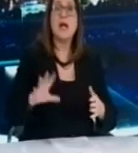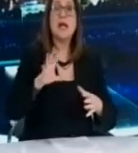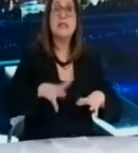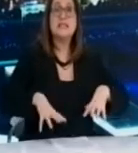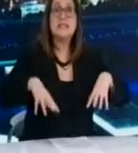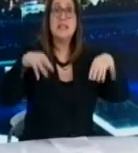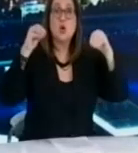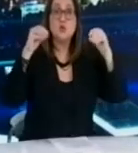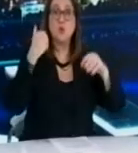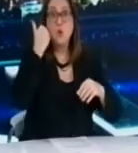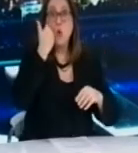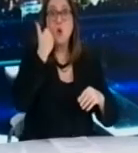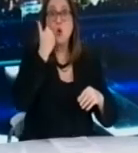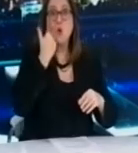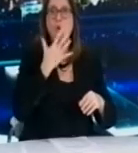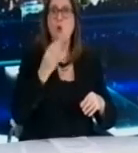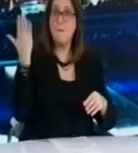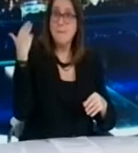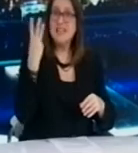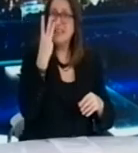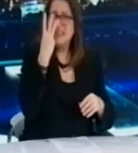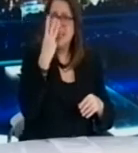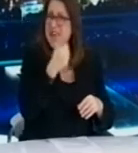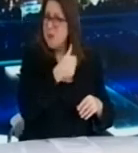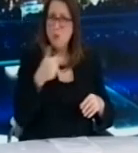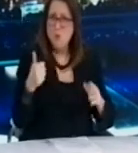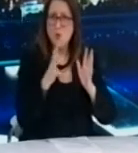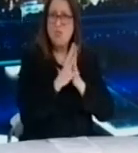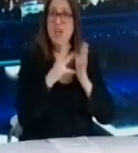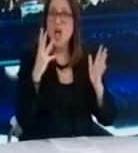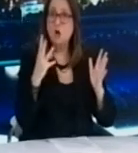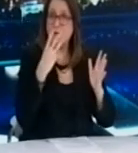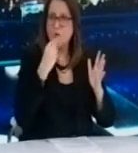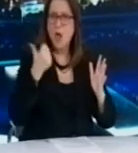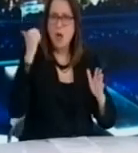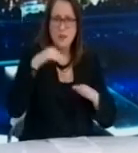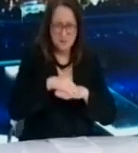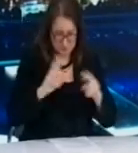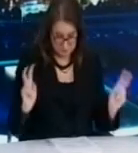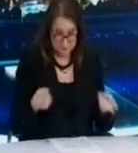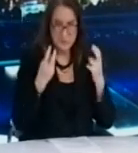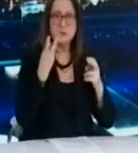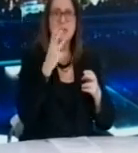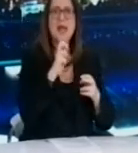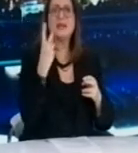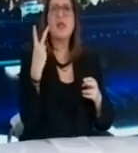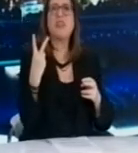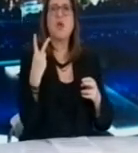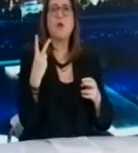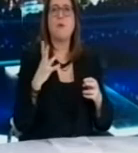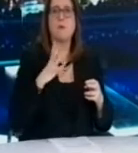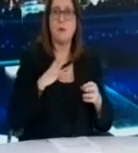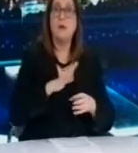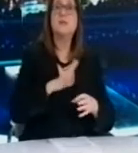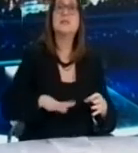όπου τα ενεργά κρούσματα αυξήθηκαν από 3 στις 18 Φεβρουαρίου σε 32 χθες το βράδυ. Στο κόκκινο επίσης μπαίνει η περιφερειακή ενότητα